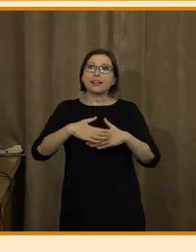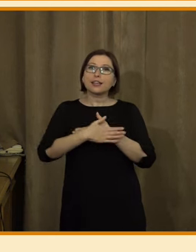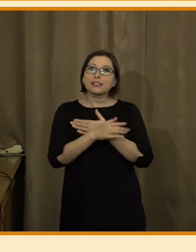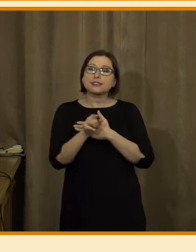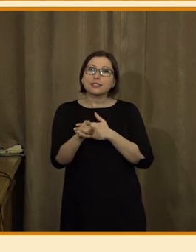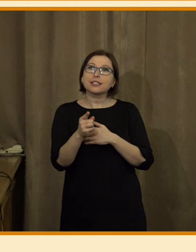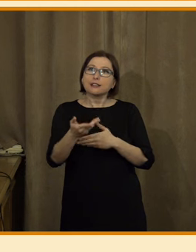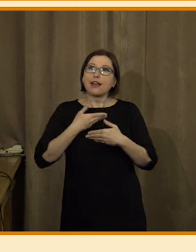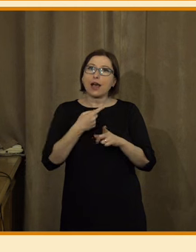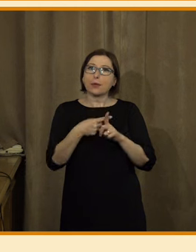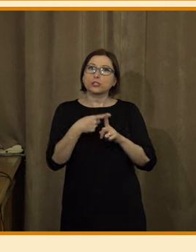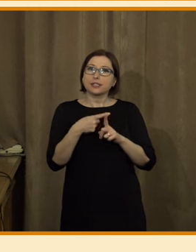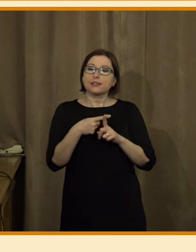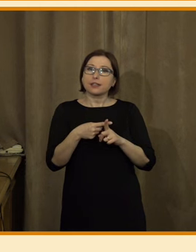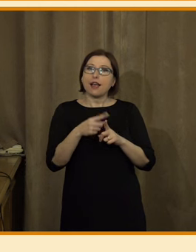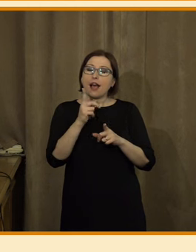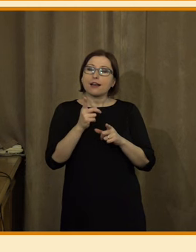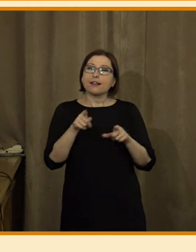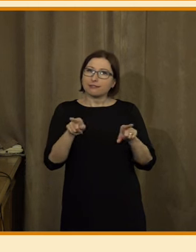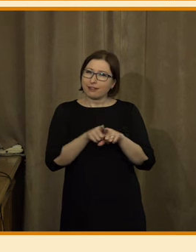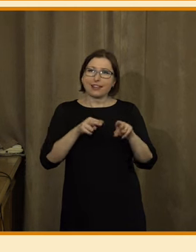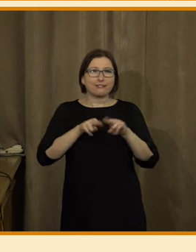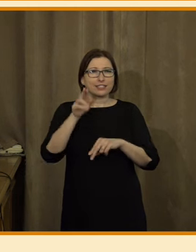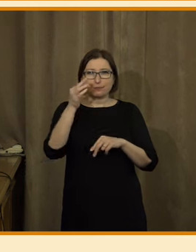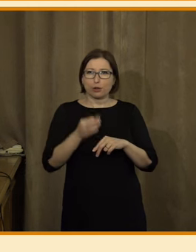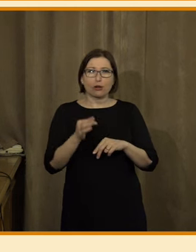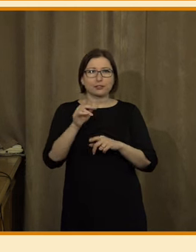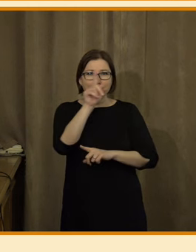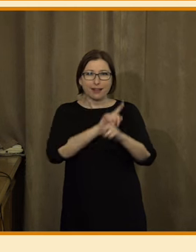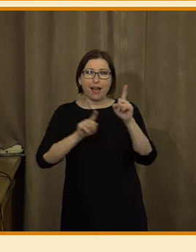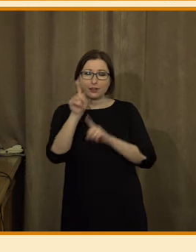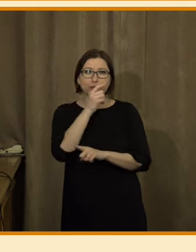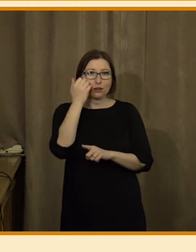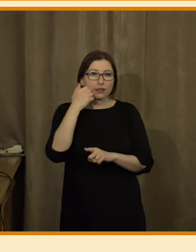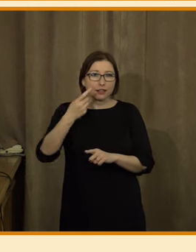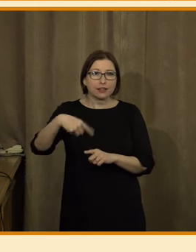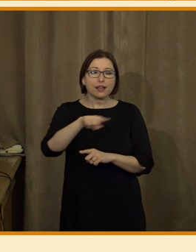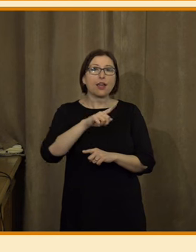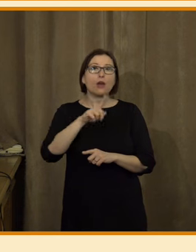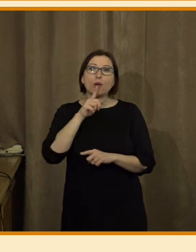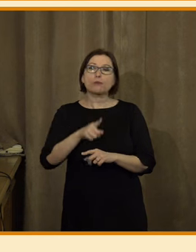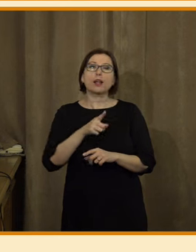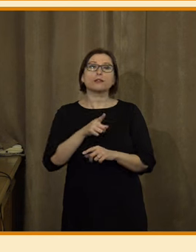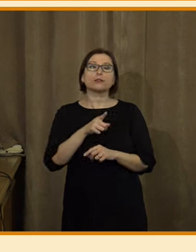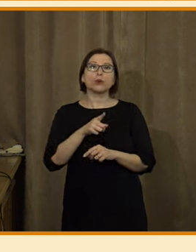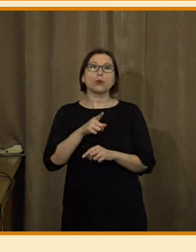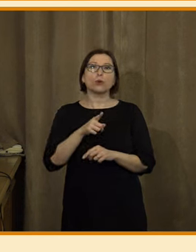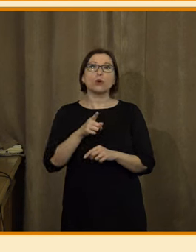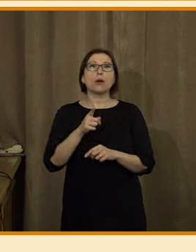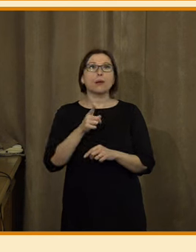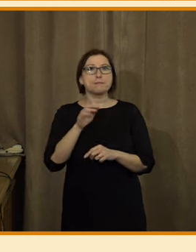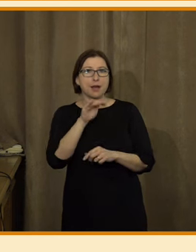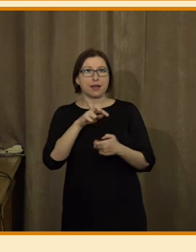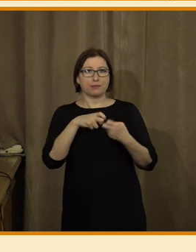technologie pozitivně, že naprosto zde převládá tedy to, že skutečně je tady